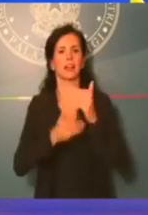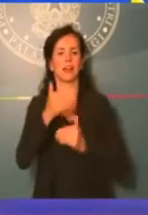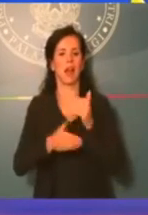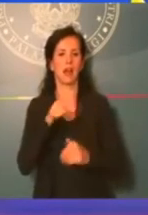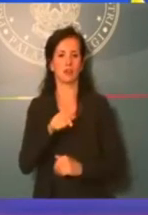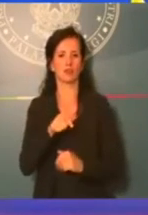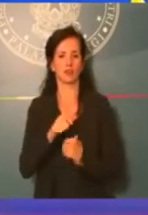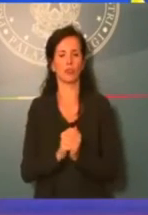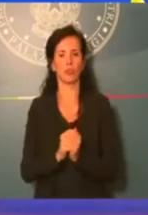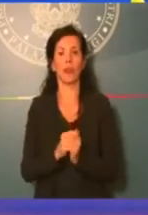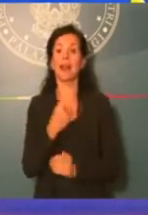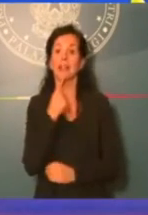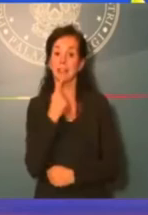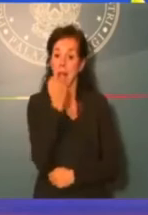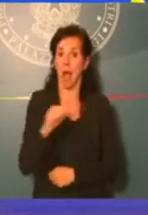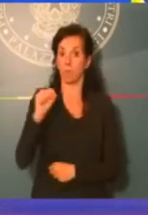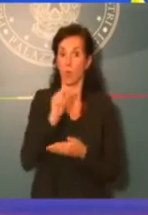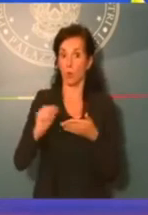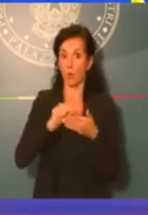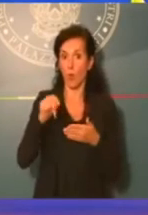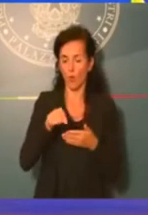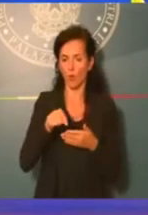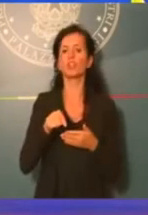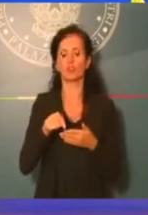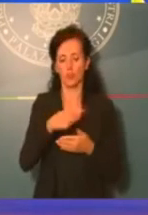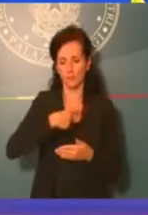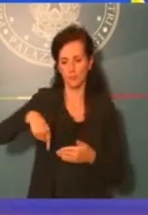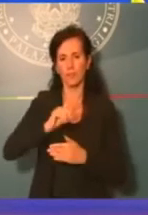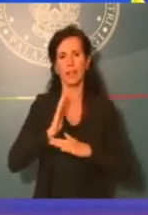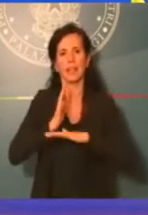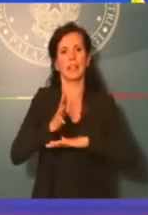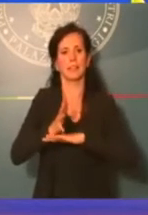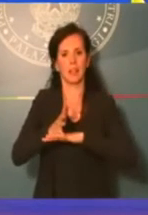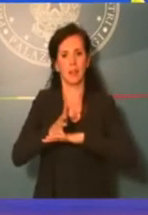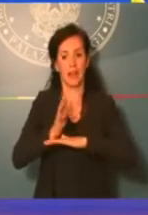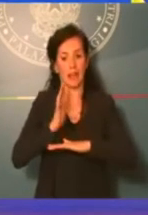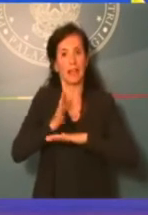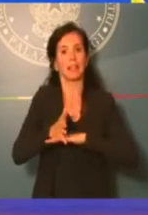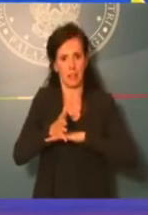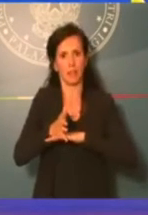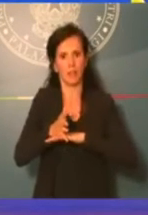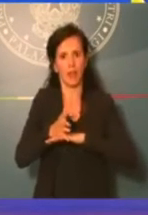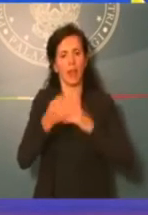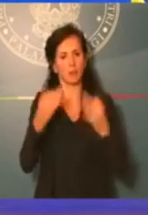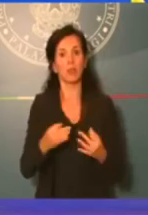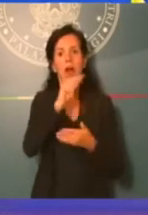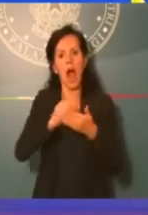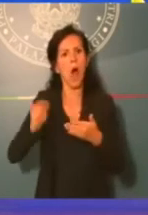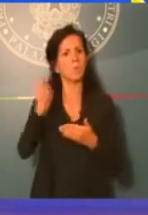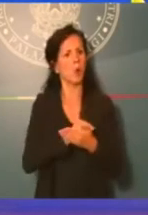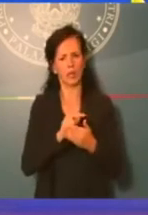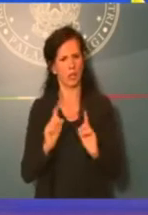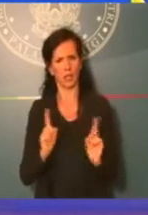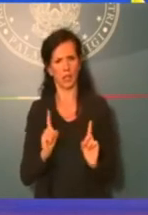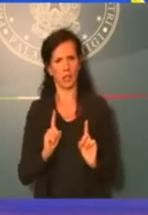reato di abuso d'ufficio interveniamo a modificarne, a circoscriverne la portata. Non lo aboliamo affatto, però